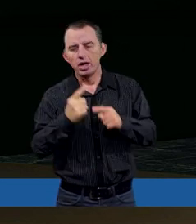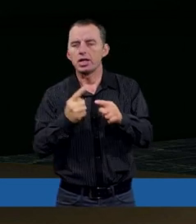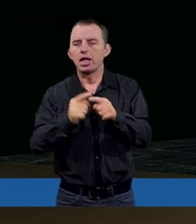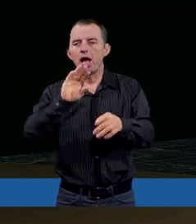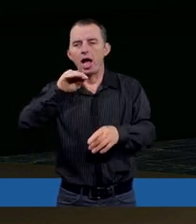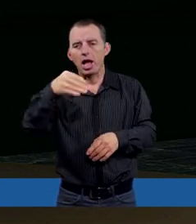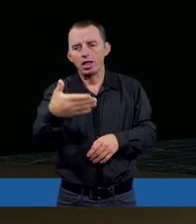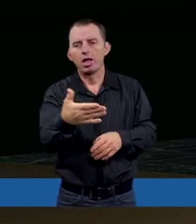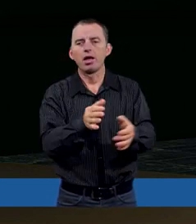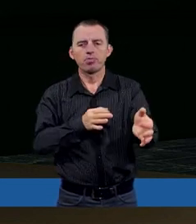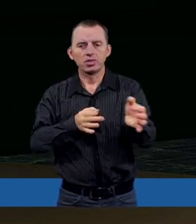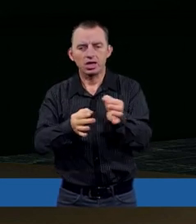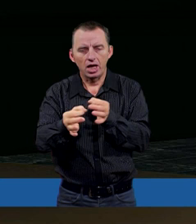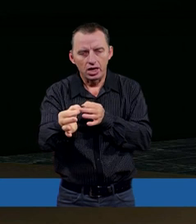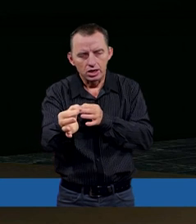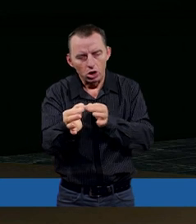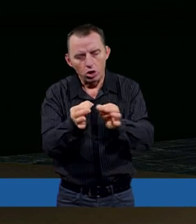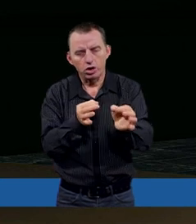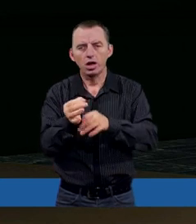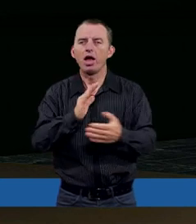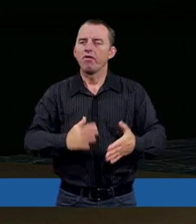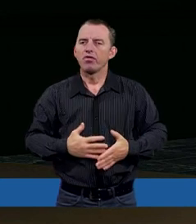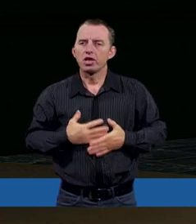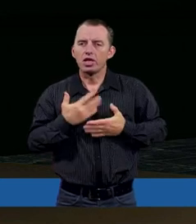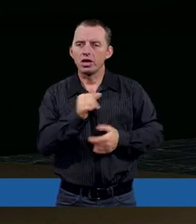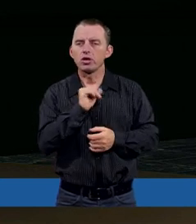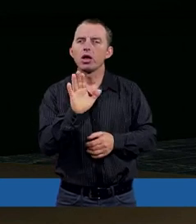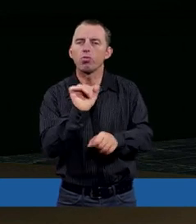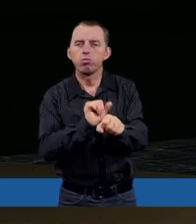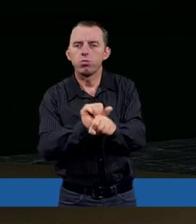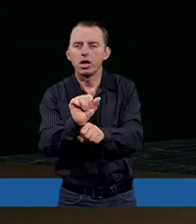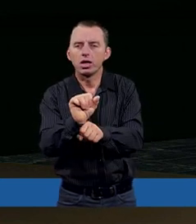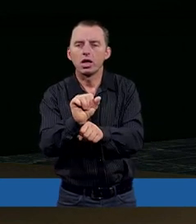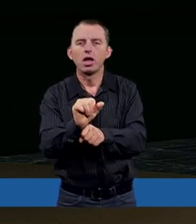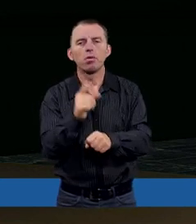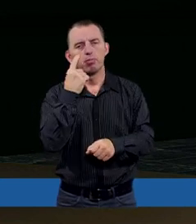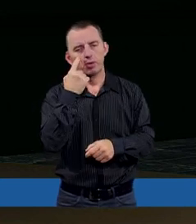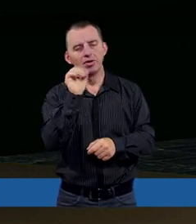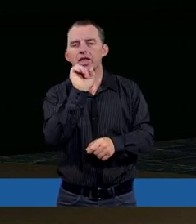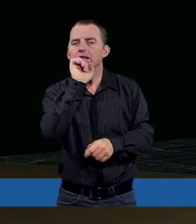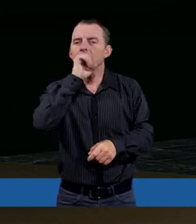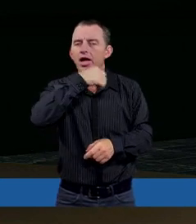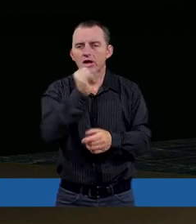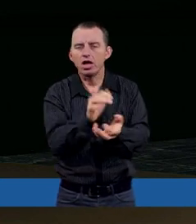historia wydaje się być prawie stara jak świat,